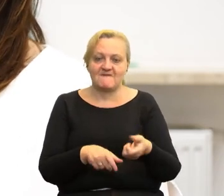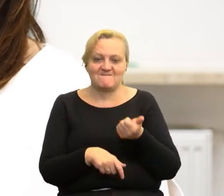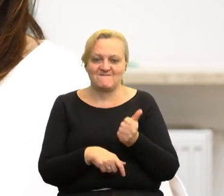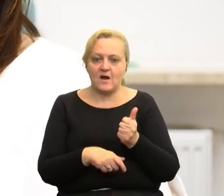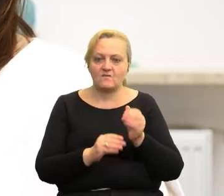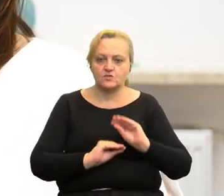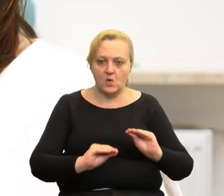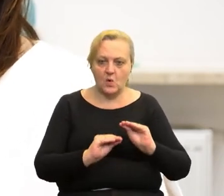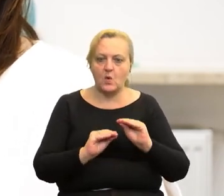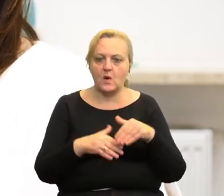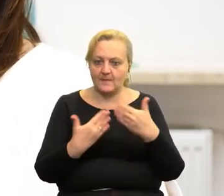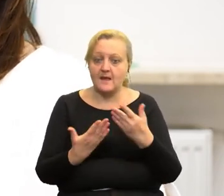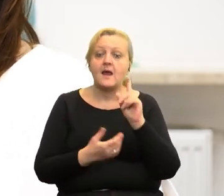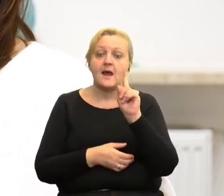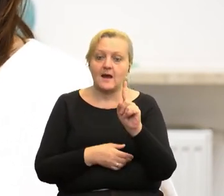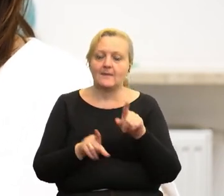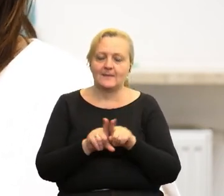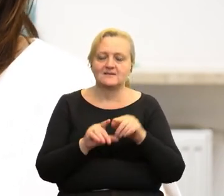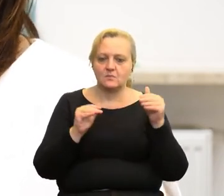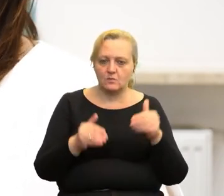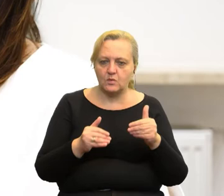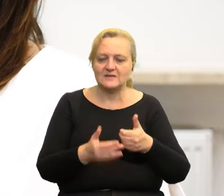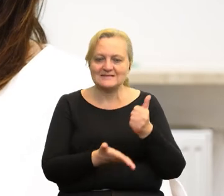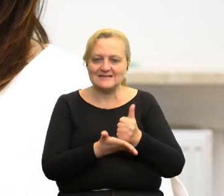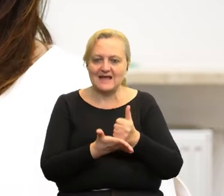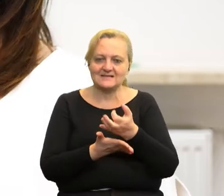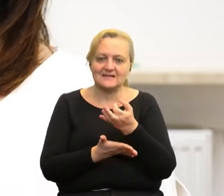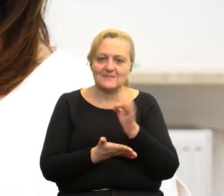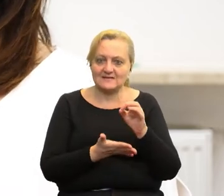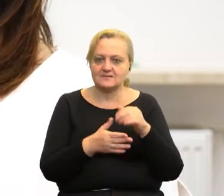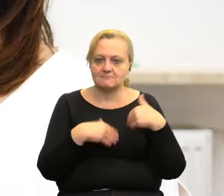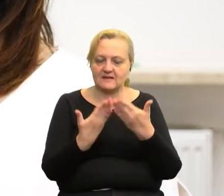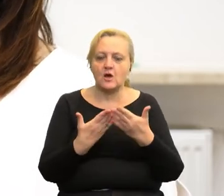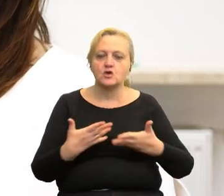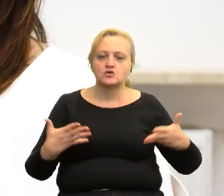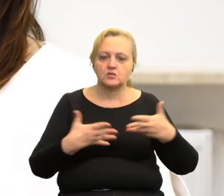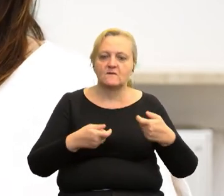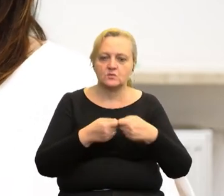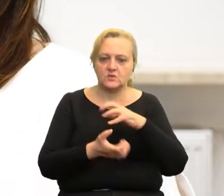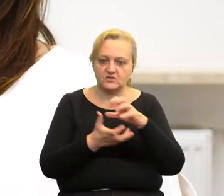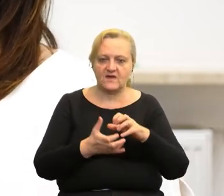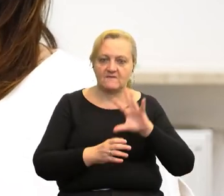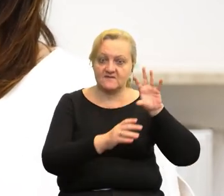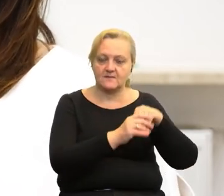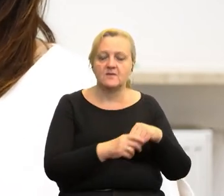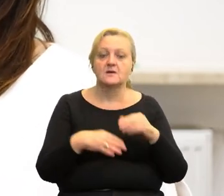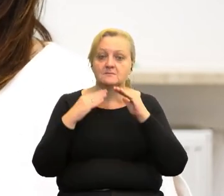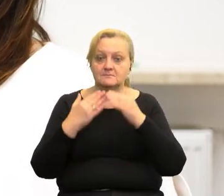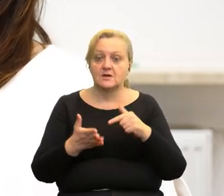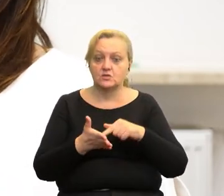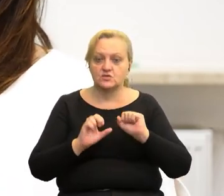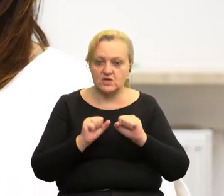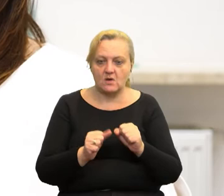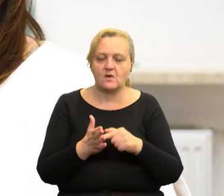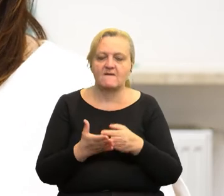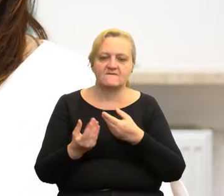szkoleniach, mogli także odbyć staże specjalistyczne w Stowarzyszeniu Wspólny Świat. Dzięki tym działaniom